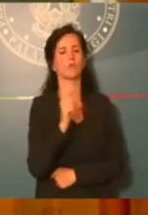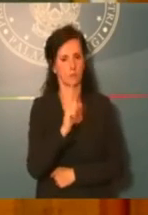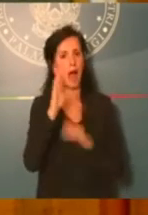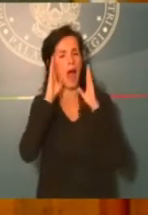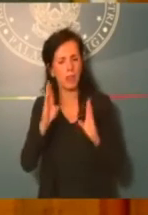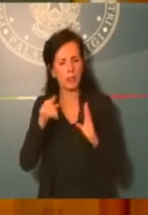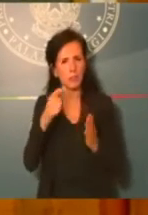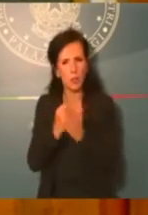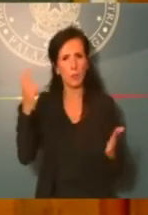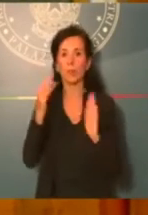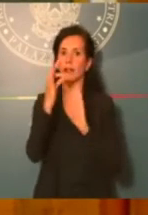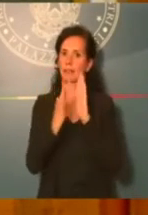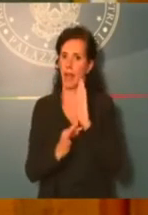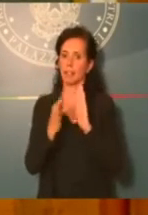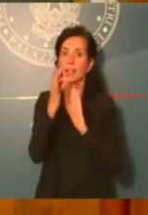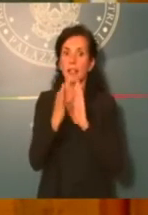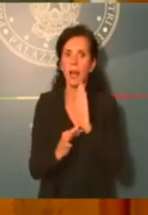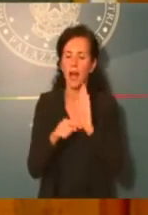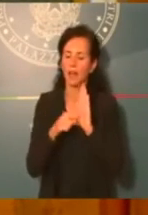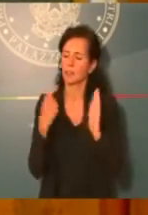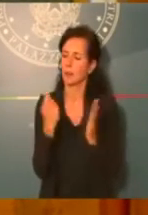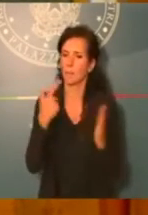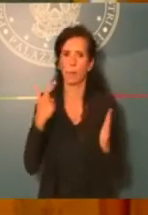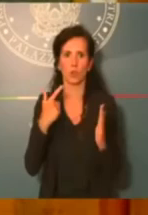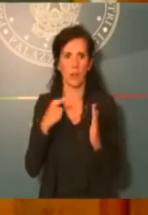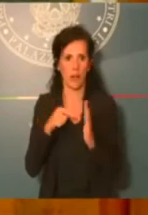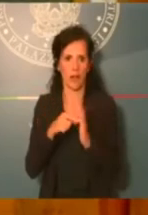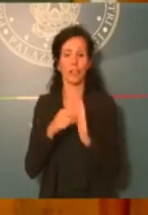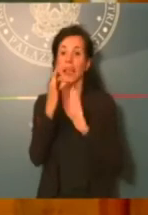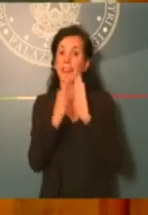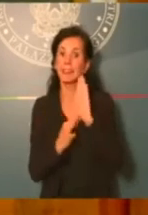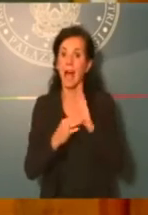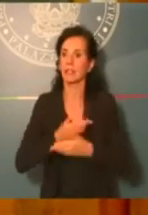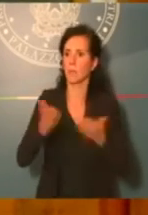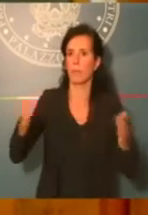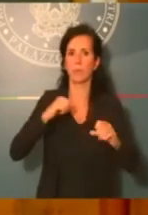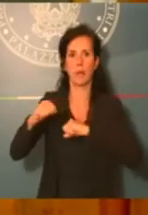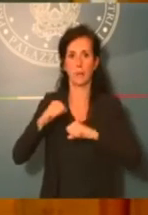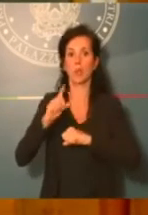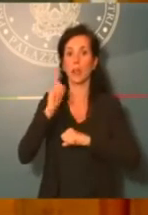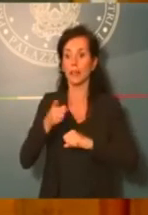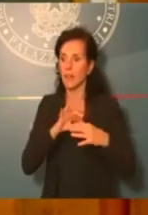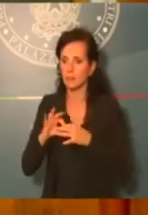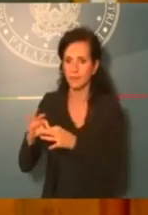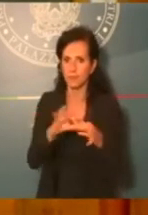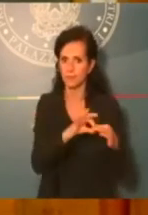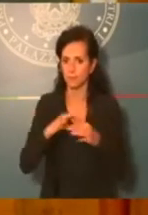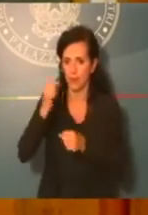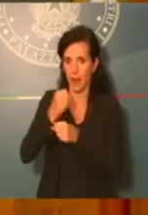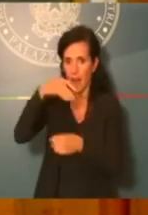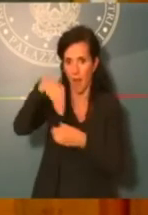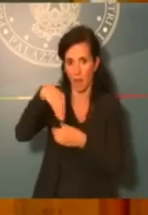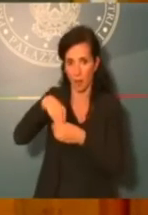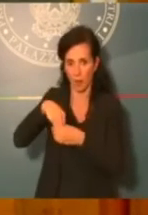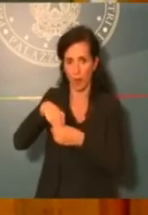I dati sono un bene comune, i dati della pubblica amministrazione, vanno messi in relazione tra di loro, perché? Per riuscire a